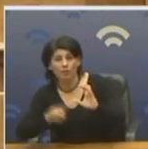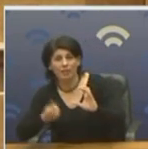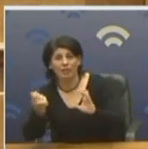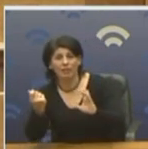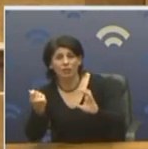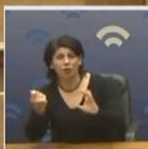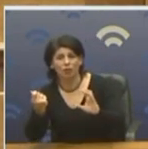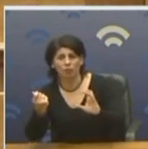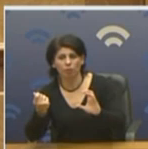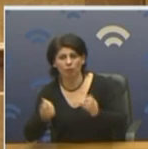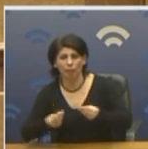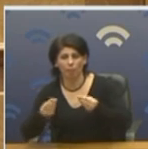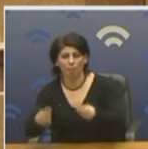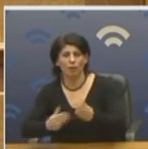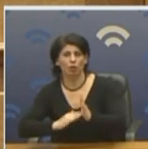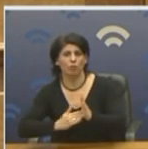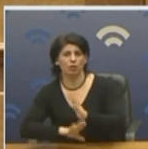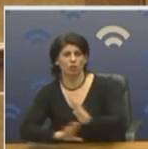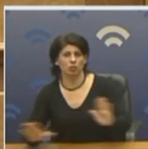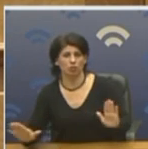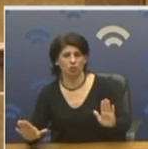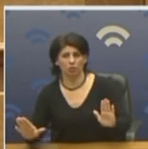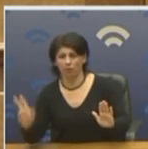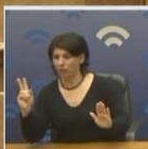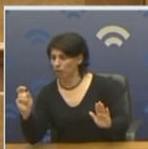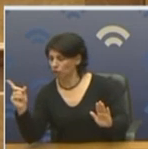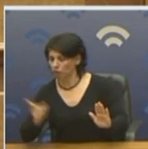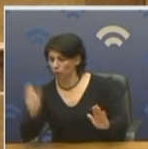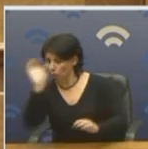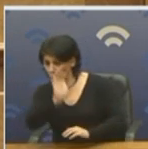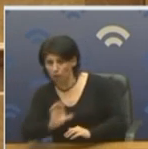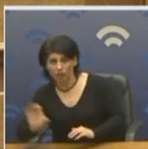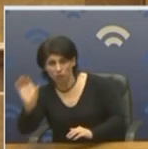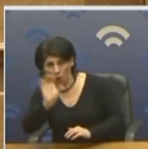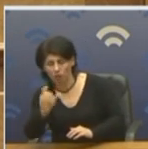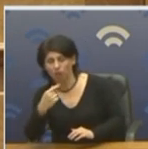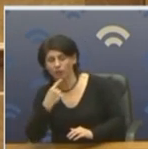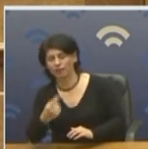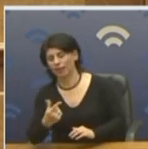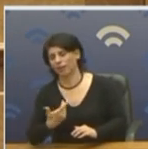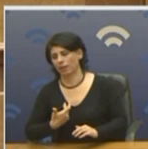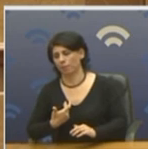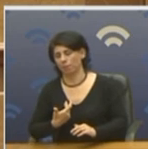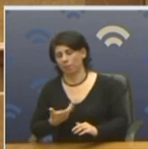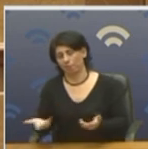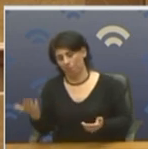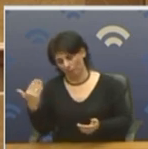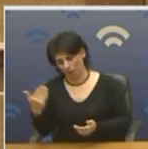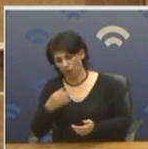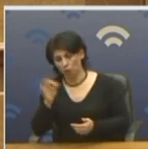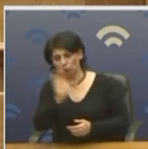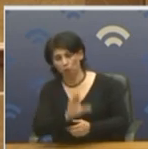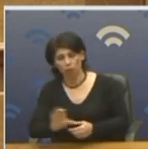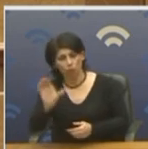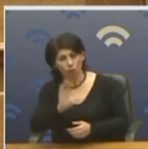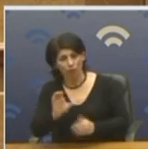μας είναι παροχή. Παροχή υπηρεσιών, κύριοι συνάδελφοι. Ο τουρισμός, γιατί έλεγα ότι έρχεται πείνας στον κύριο Λιβανό προηγουμένως, ο τουρισμός